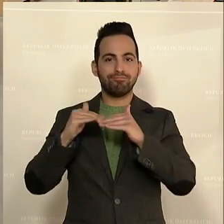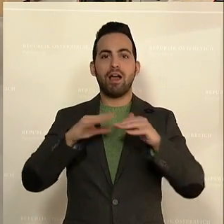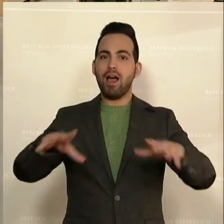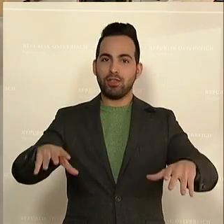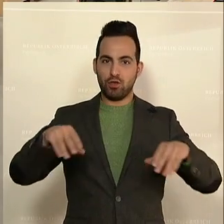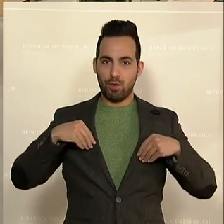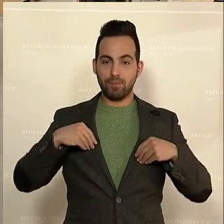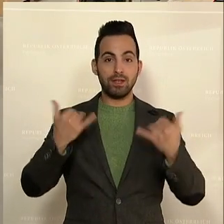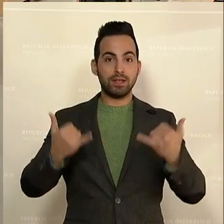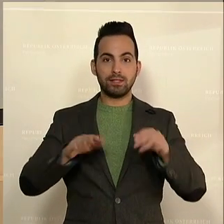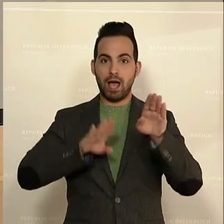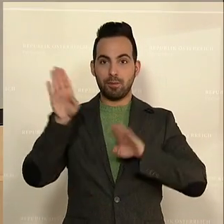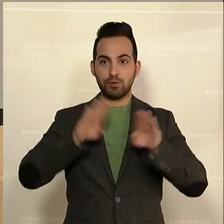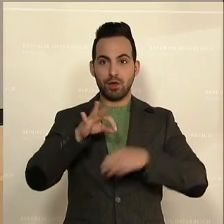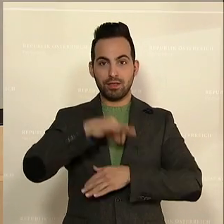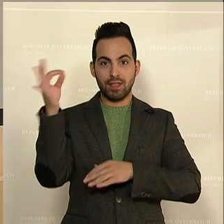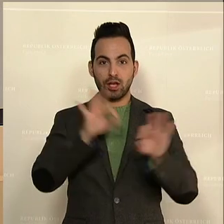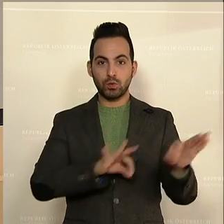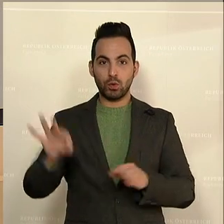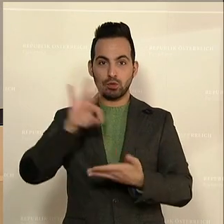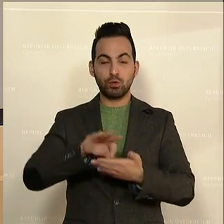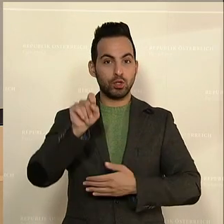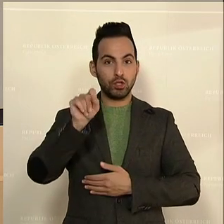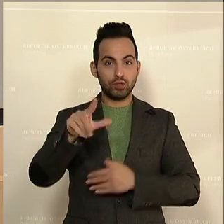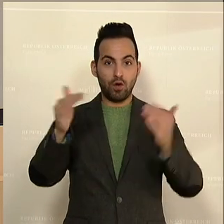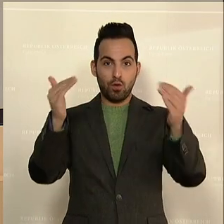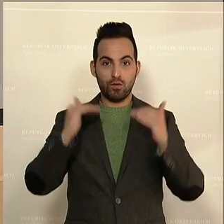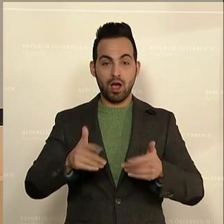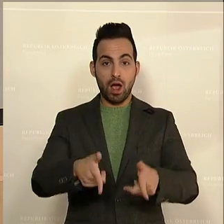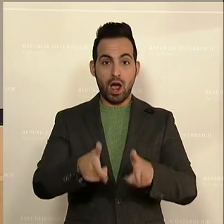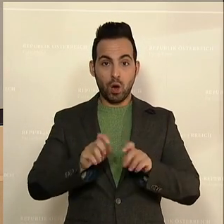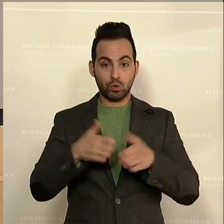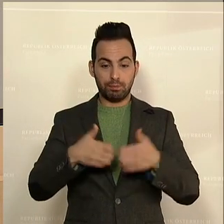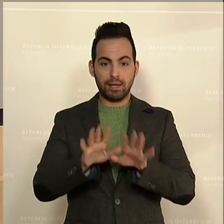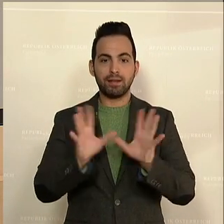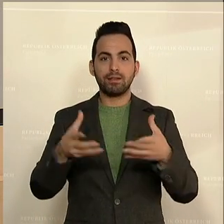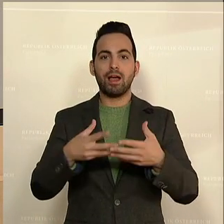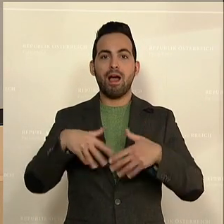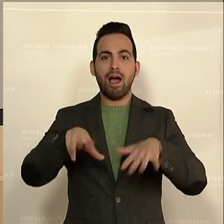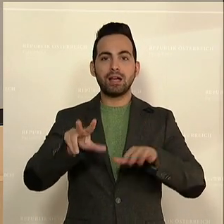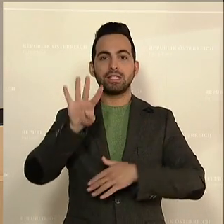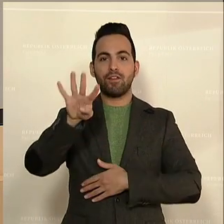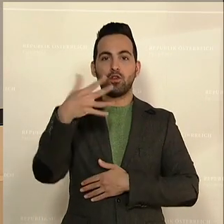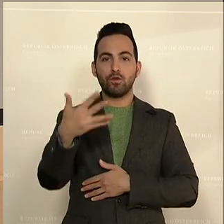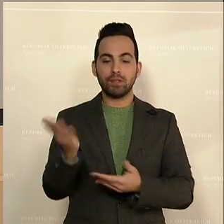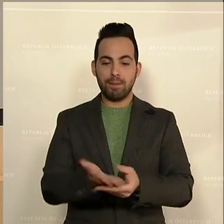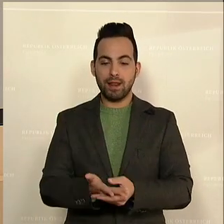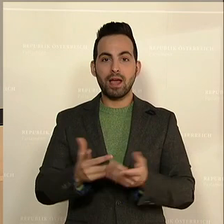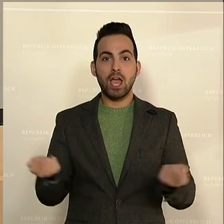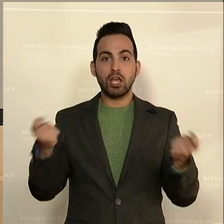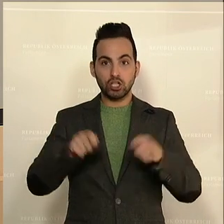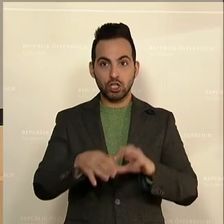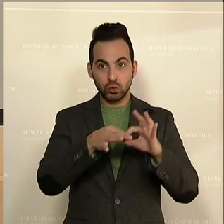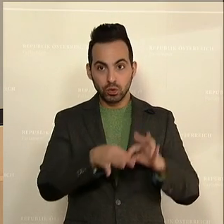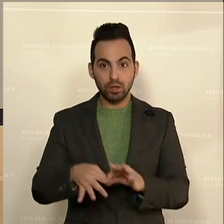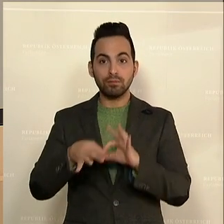Kommen wir zur Abstimmung über den Tagesordnungspunkt 12, die dem Ausschussbericht 1854 der Beilagen angeschlossenen Entschließung